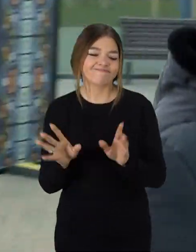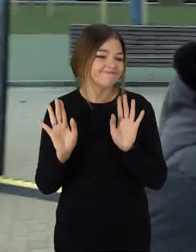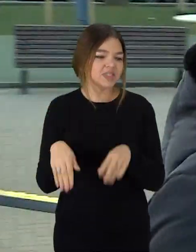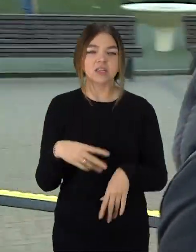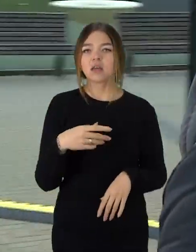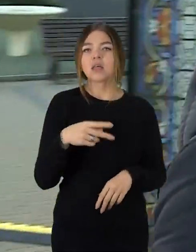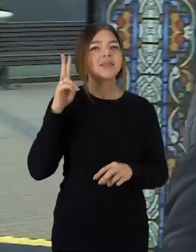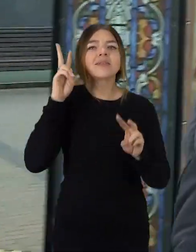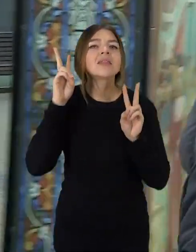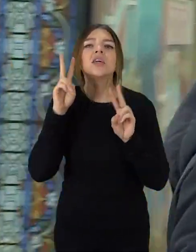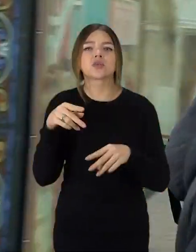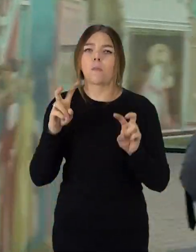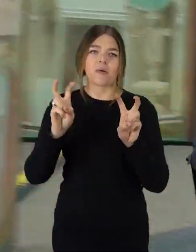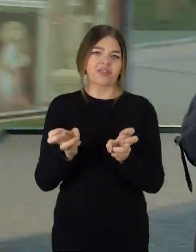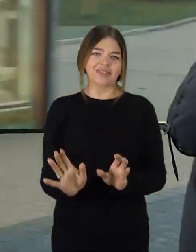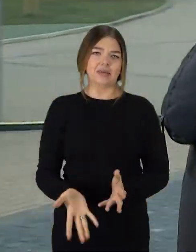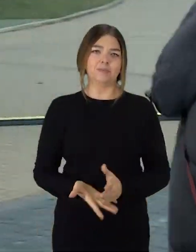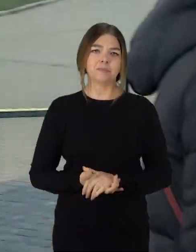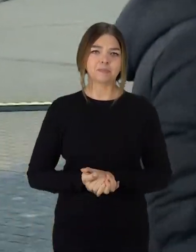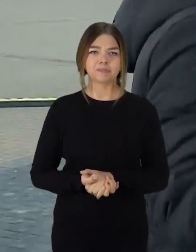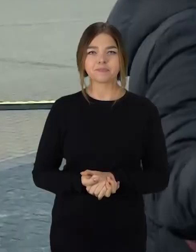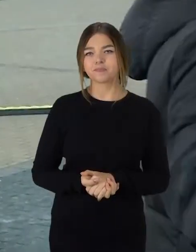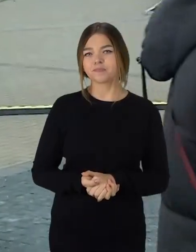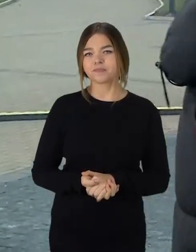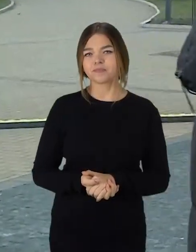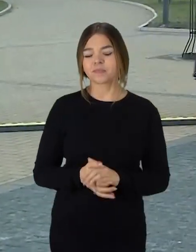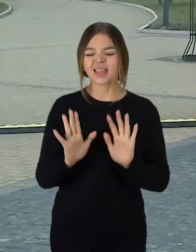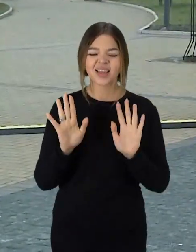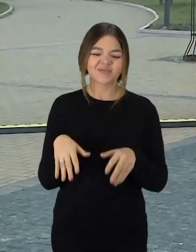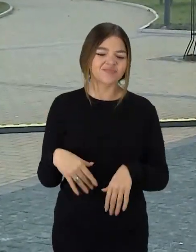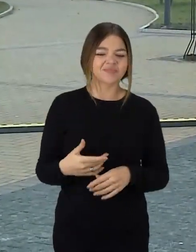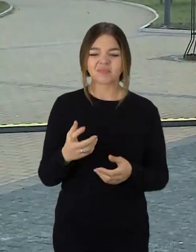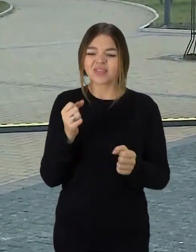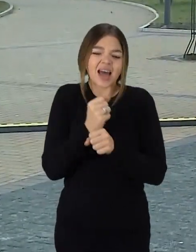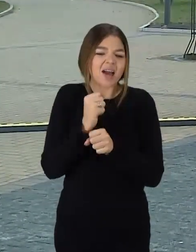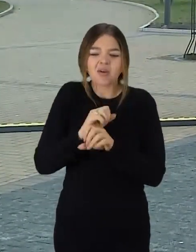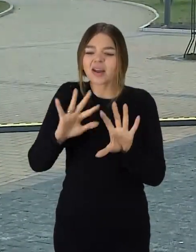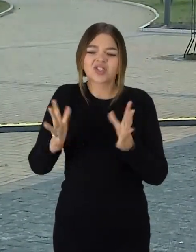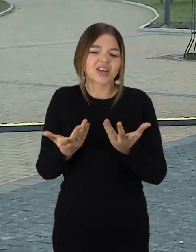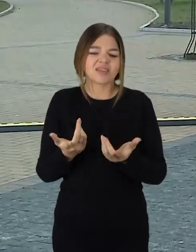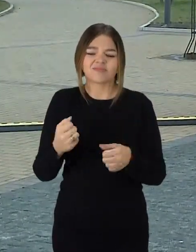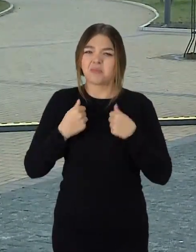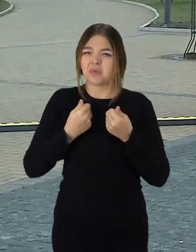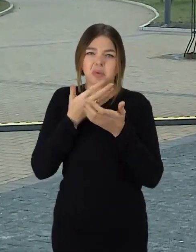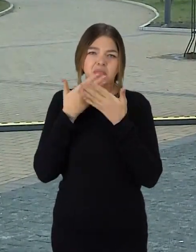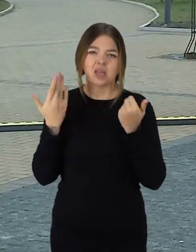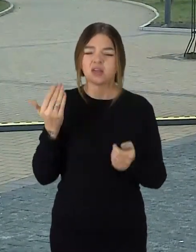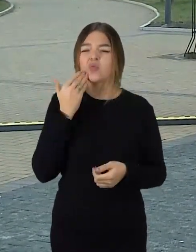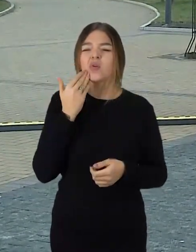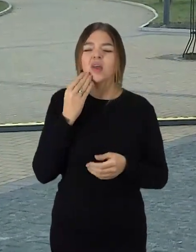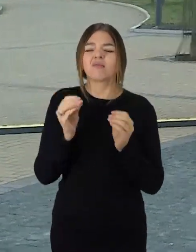nešinukom kaip net pavadinti. Iš bėdos kažką tai daro. Bet šiauliai kaip visada,